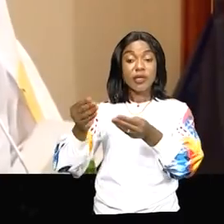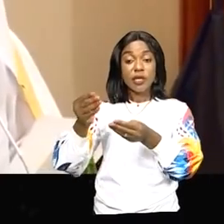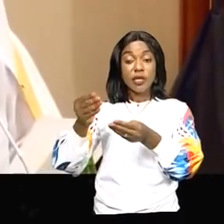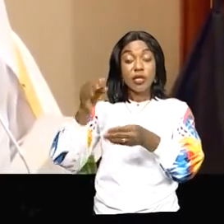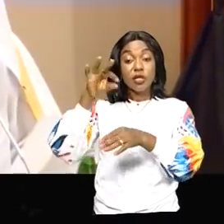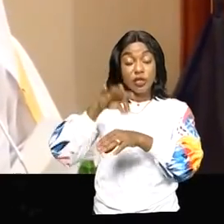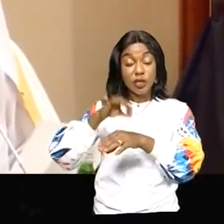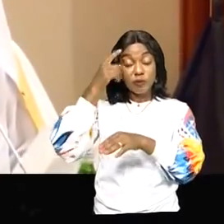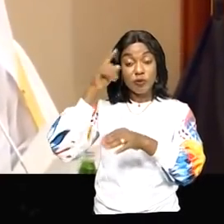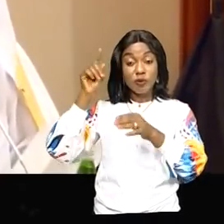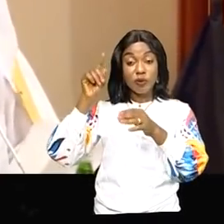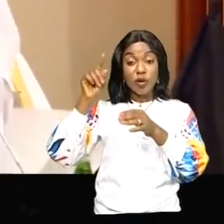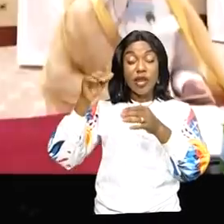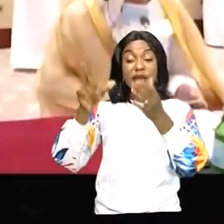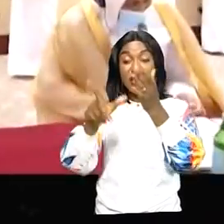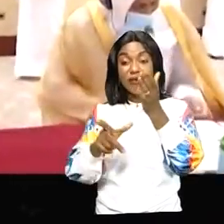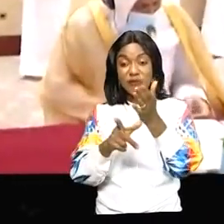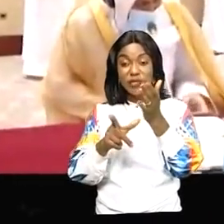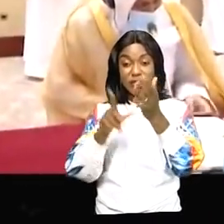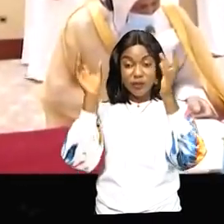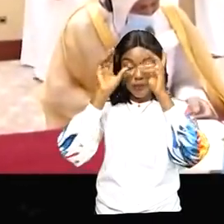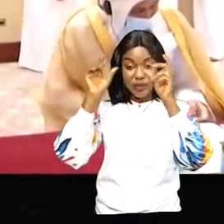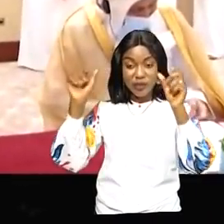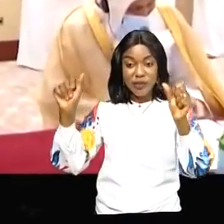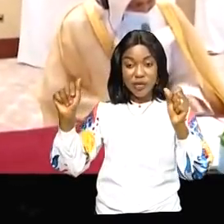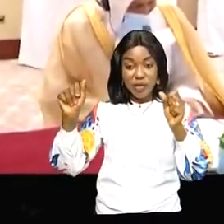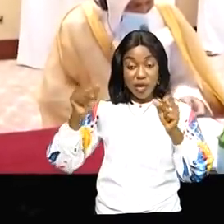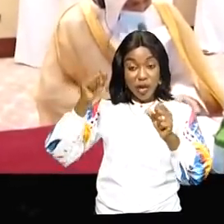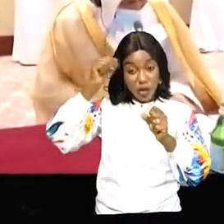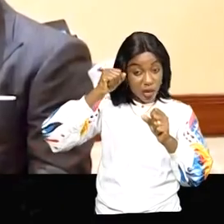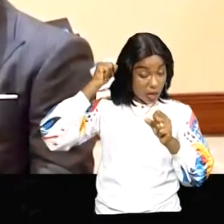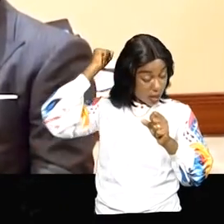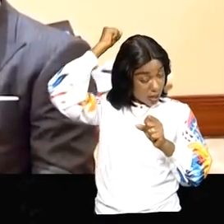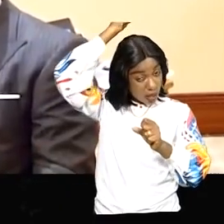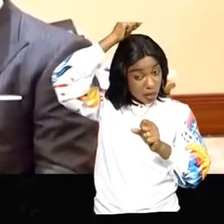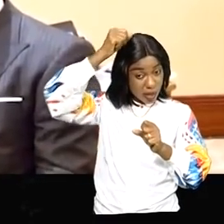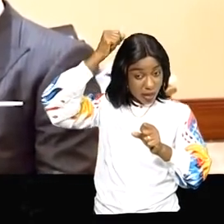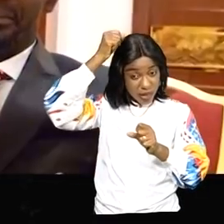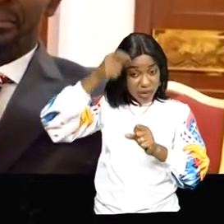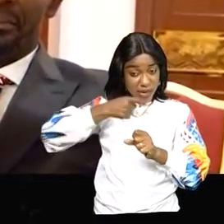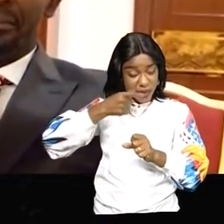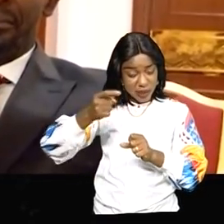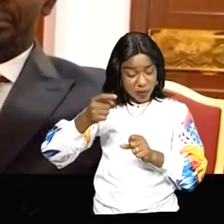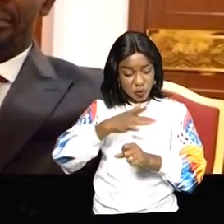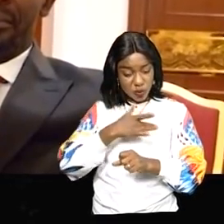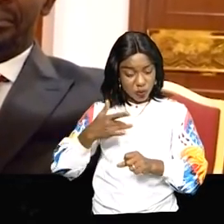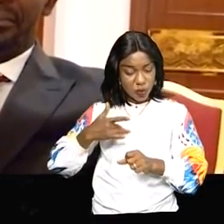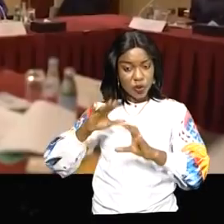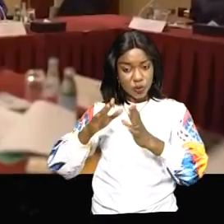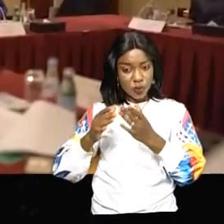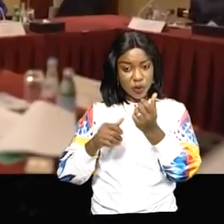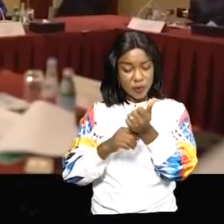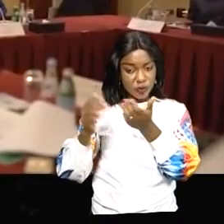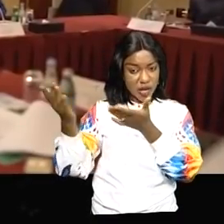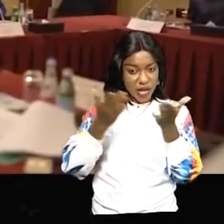vice-président de la Chambre de commerce Mohamed Bin Hamed d'exprimer au nom des industriels et hommes d'affaires